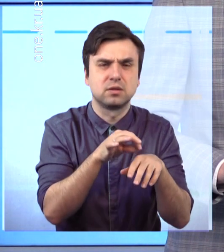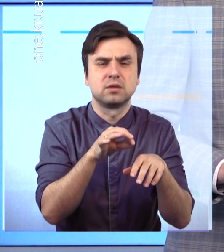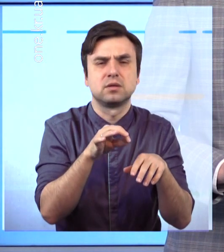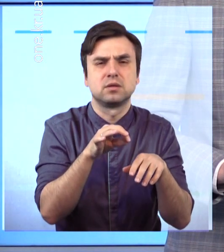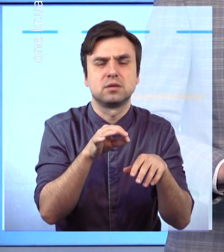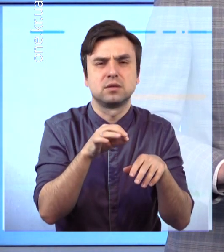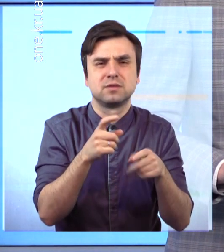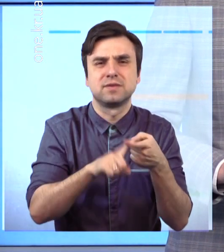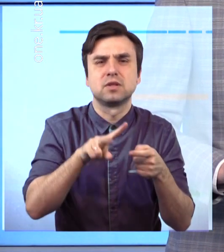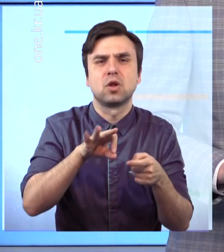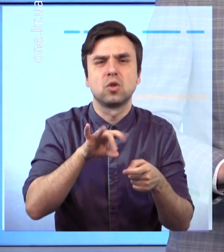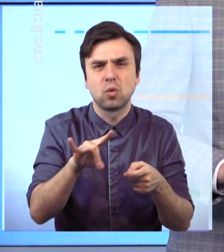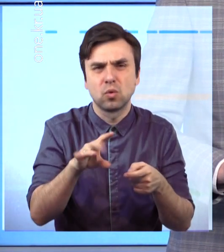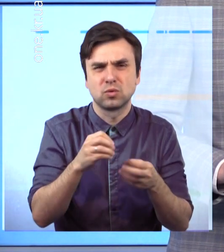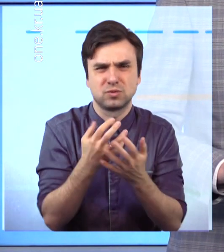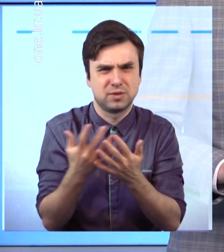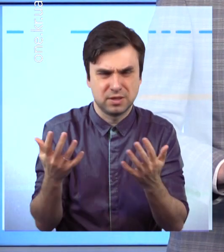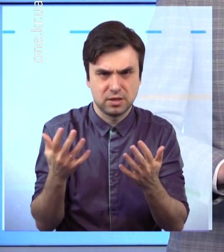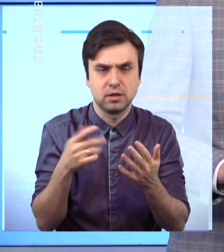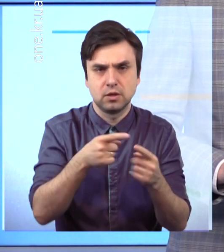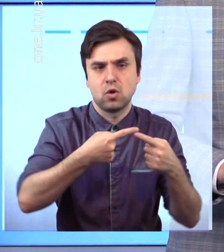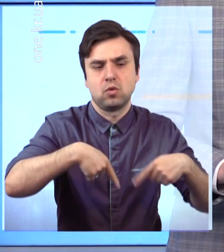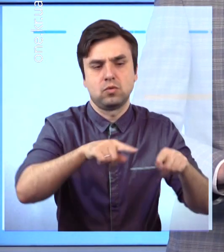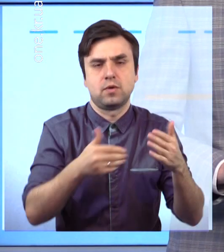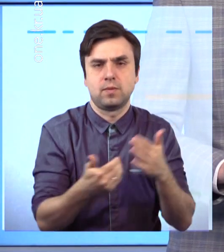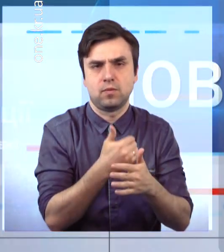якісних перетворень, розкаже Олександр Фафілатєв.